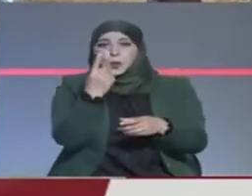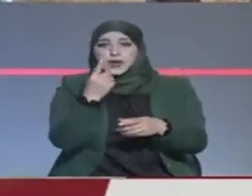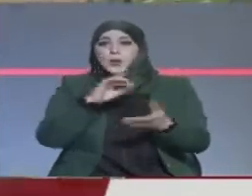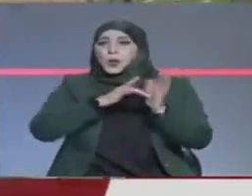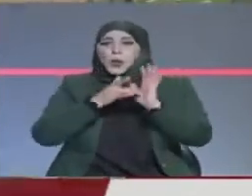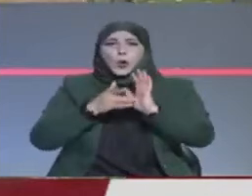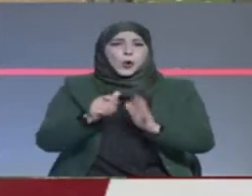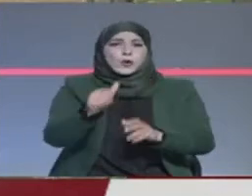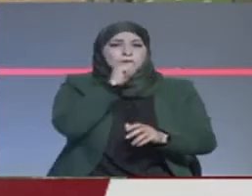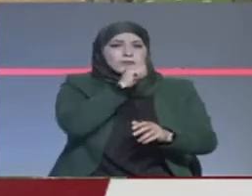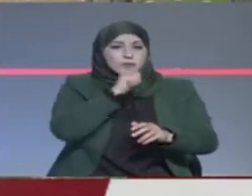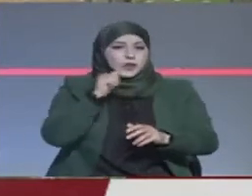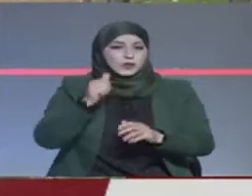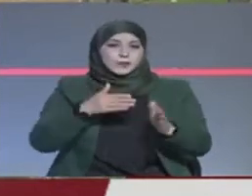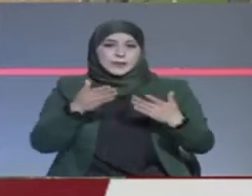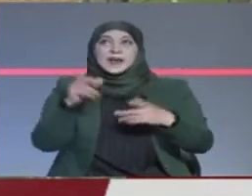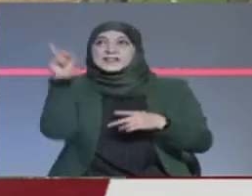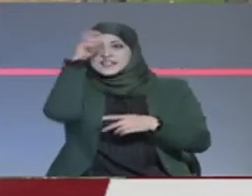نسكر